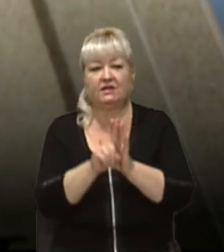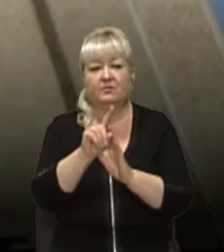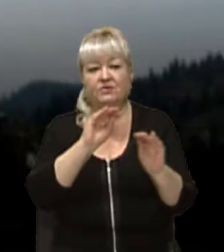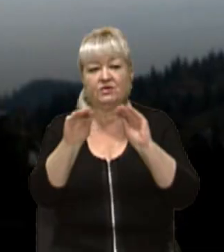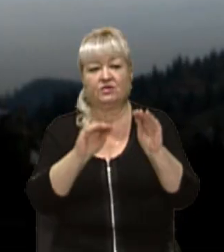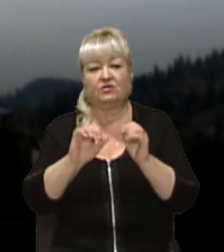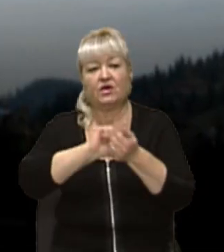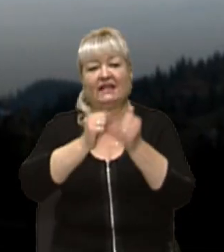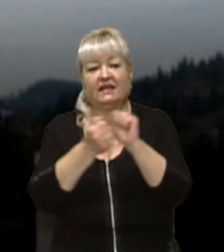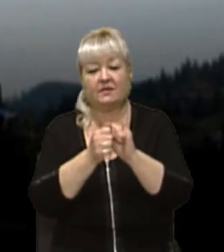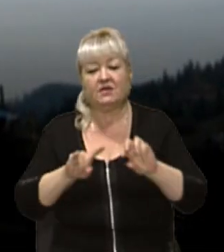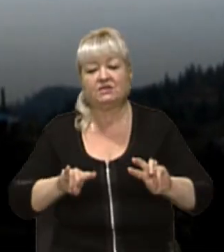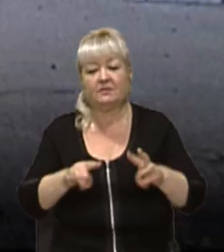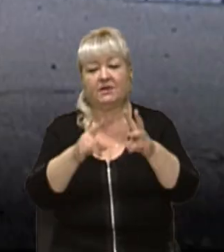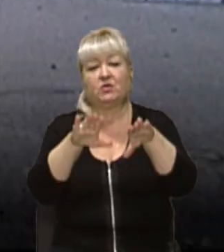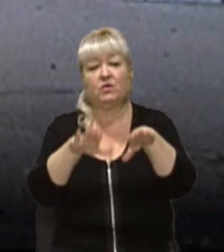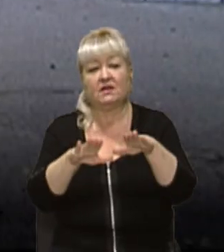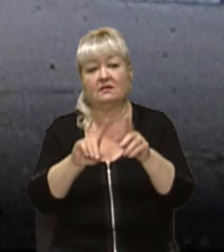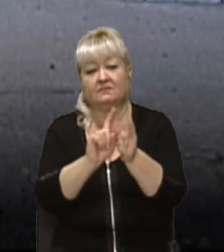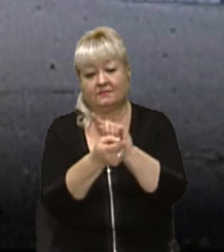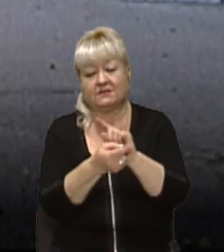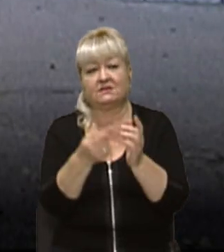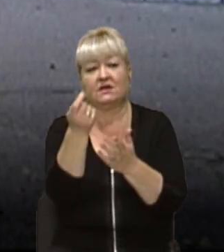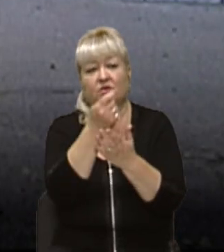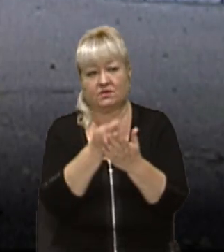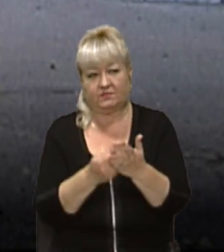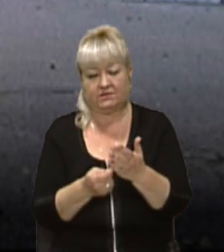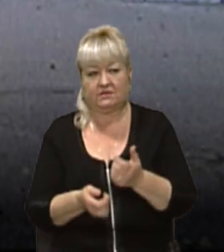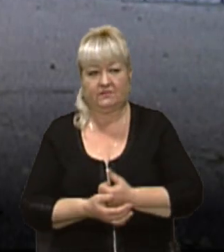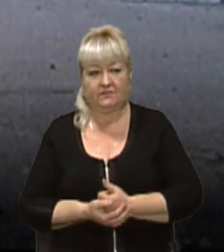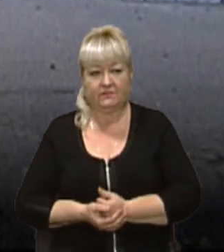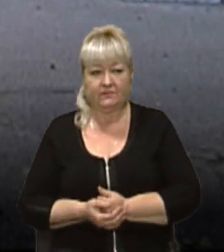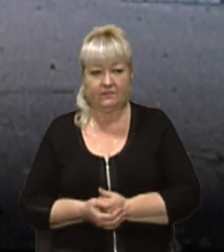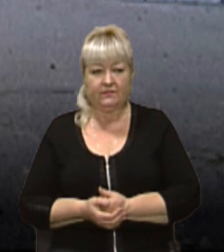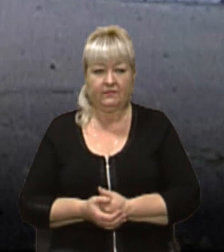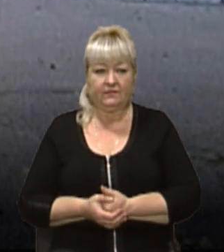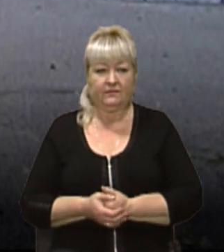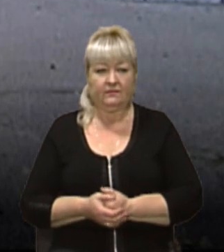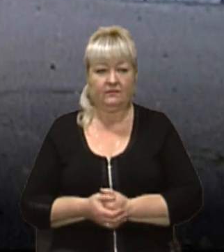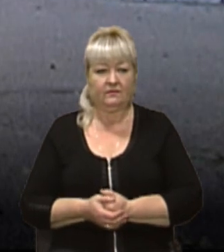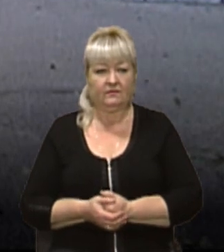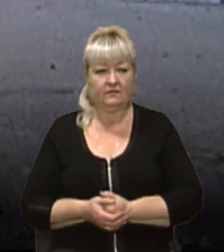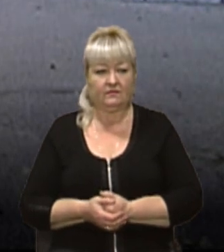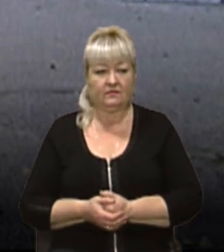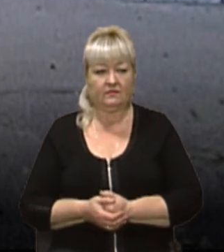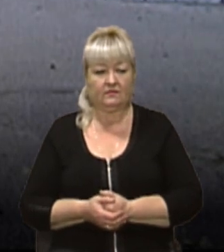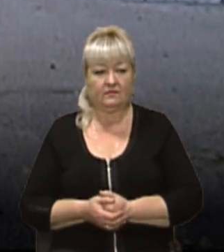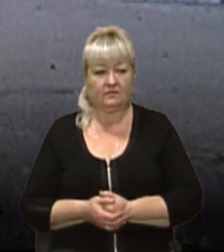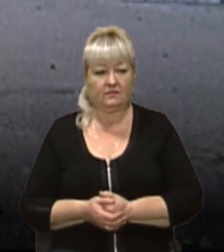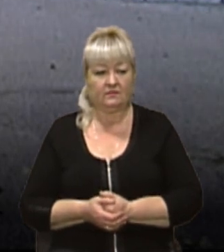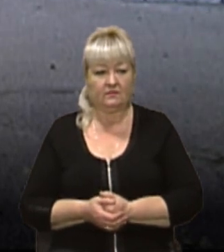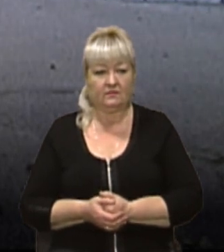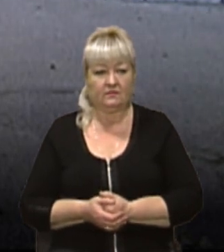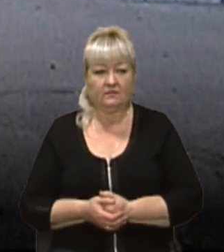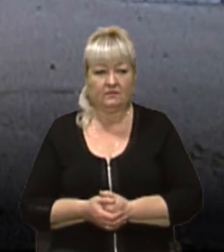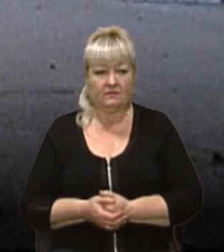керамічну плитку на місці розписів. Це є результат попередньої бездіяльності. Оскільки ніякої реакції не